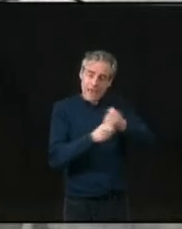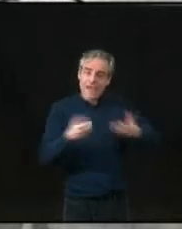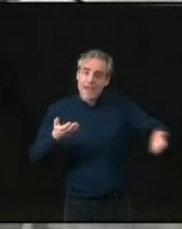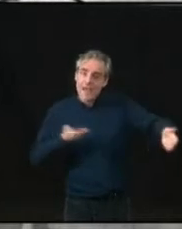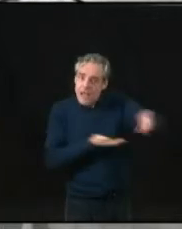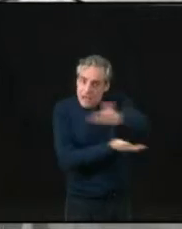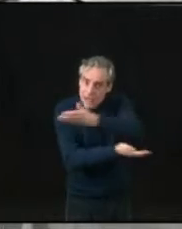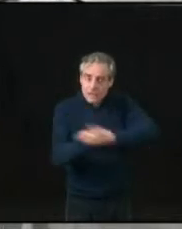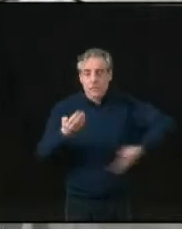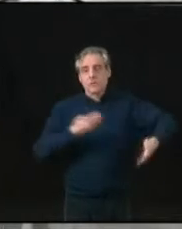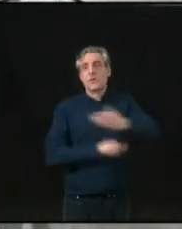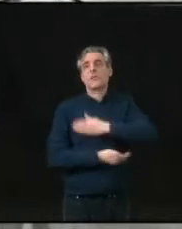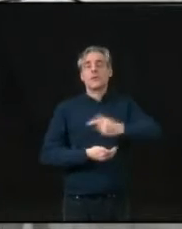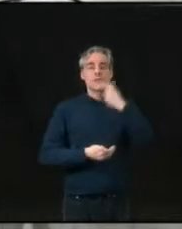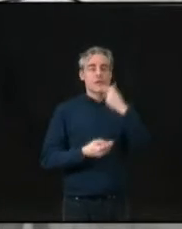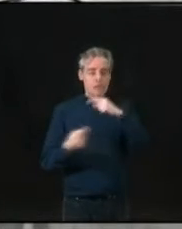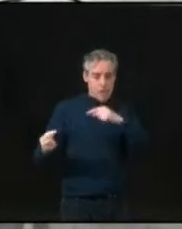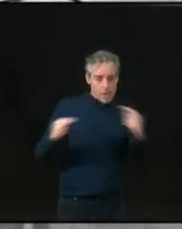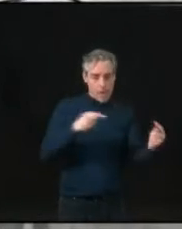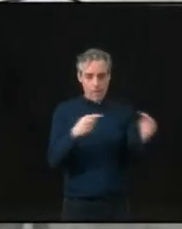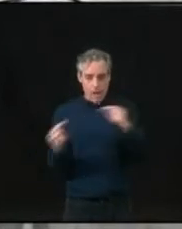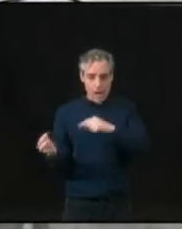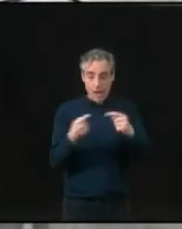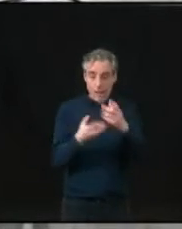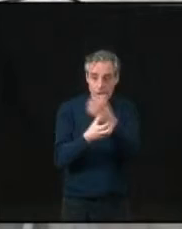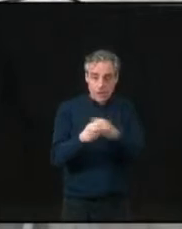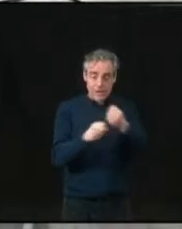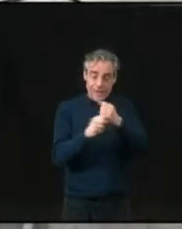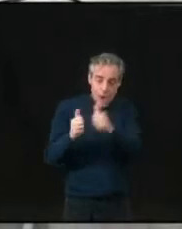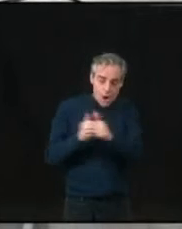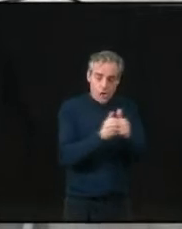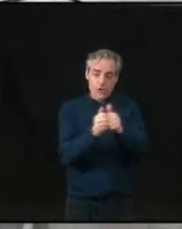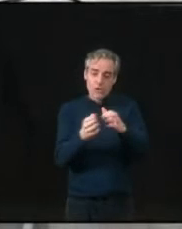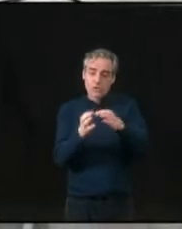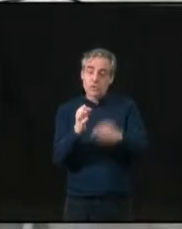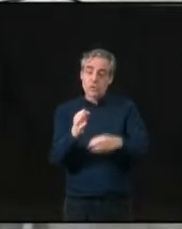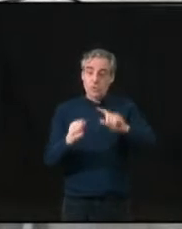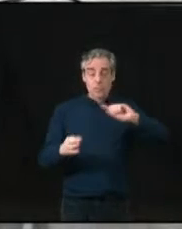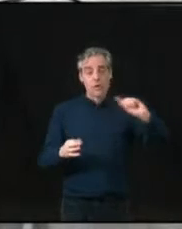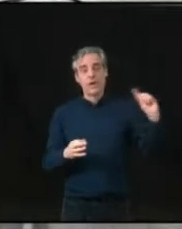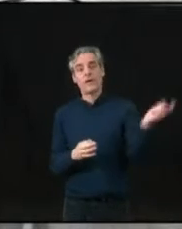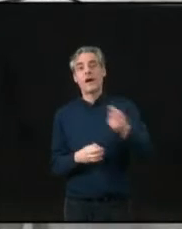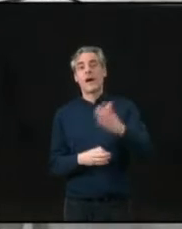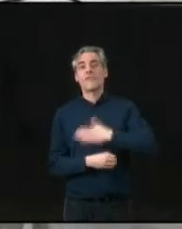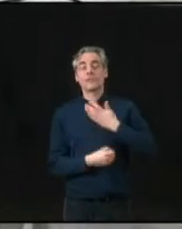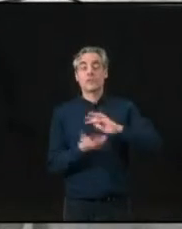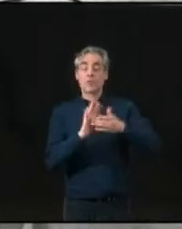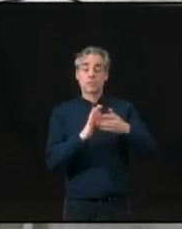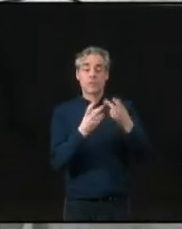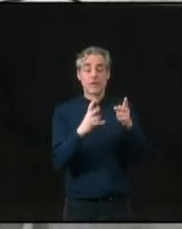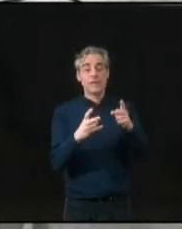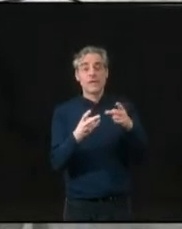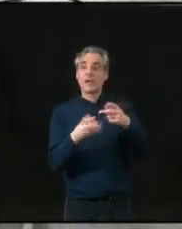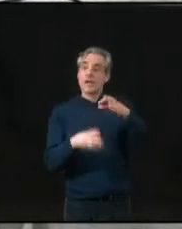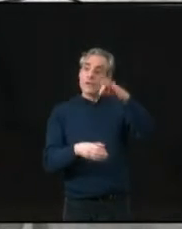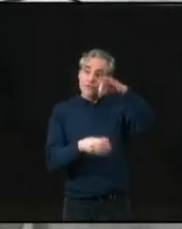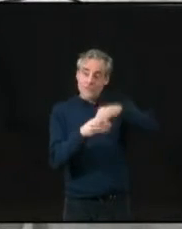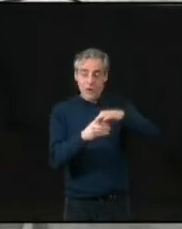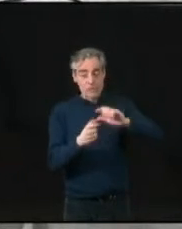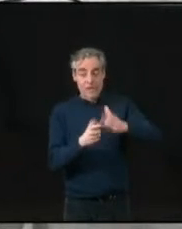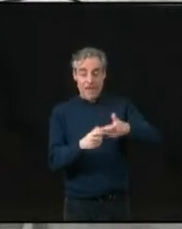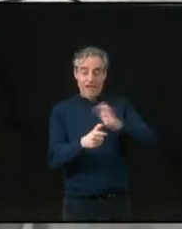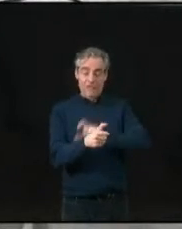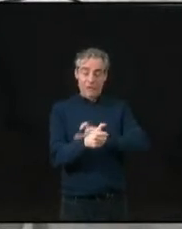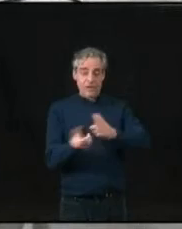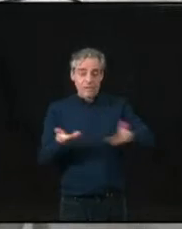des élus pour mieux dépasser les contradictions et construire collectivement des solutions d'intérêt général. Délibérer,'est débattre en vue de prendre une